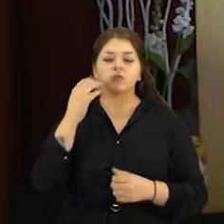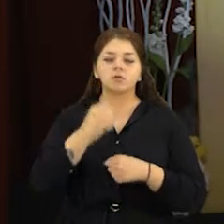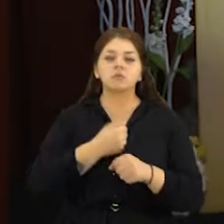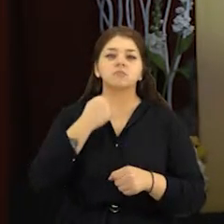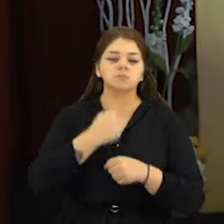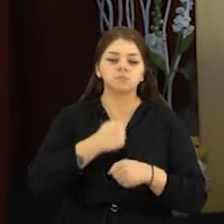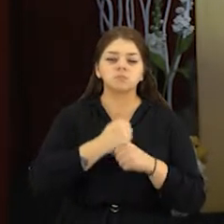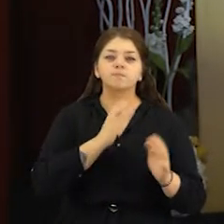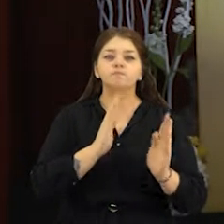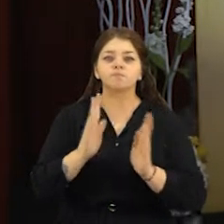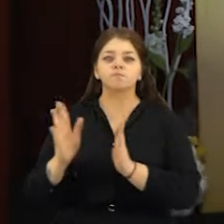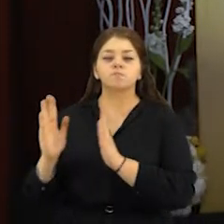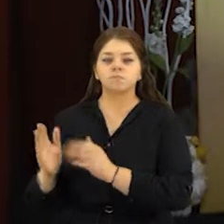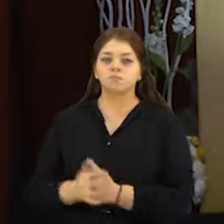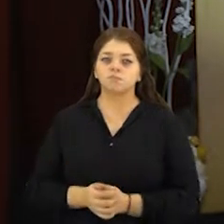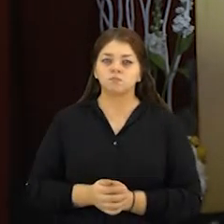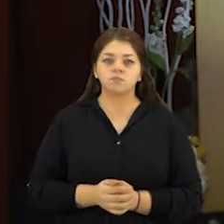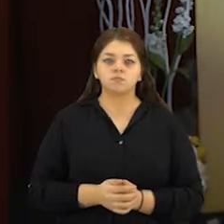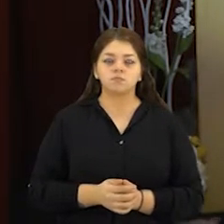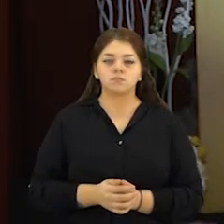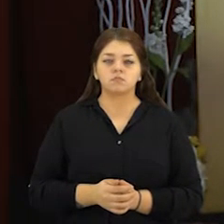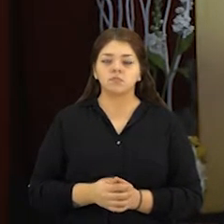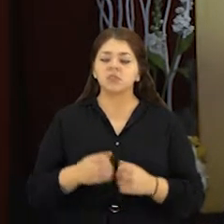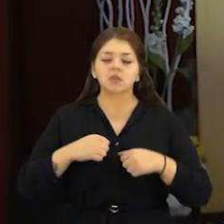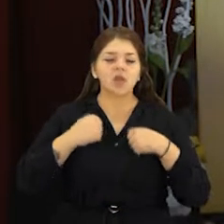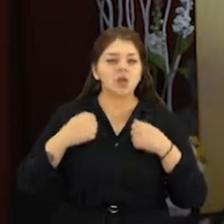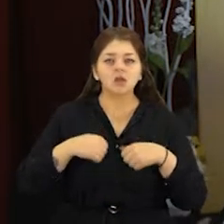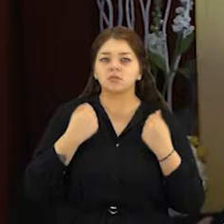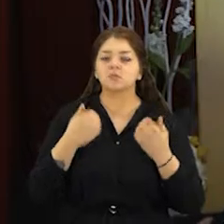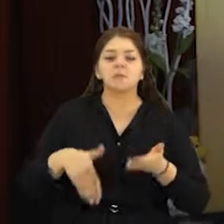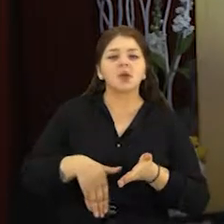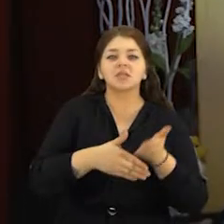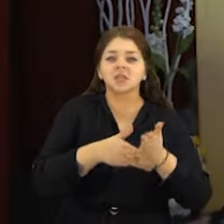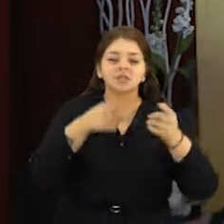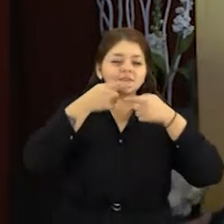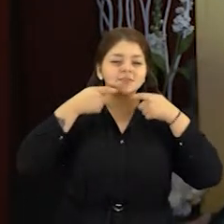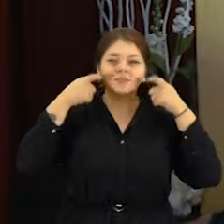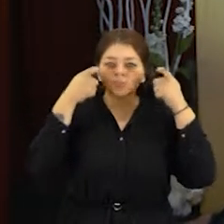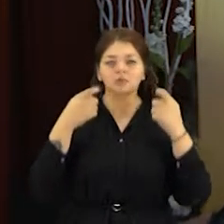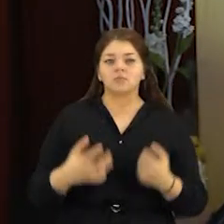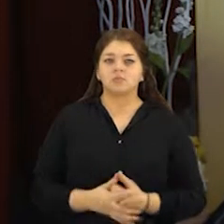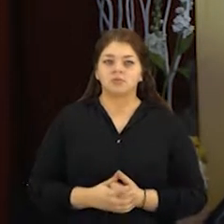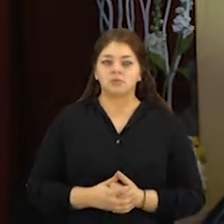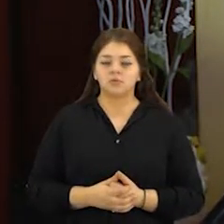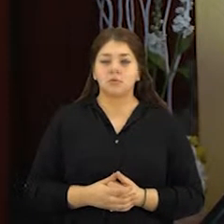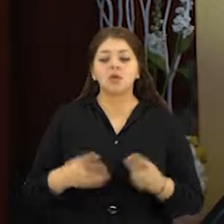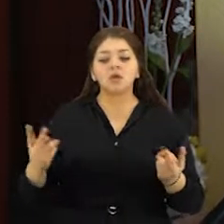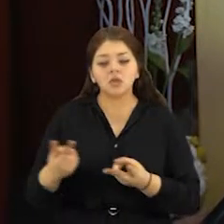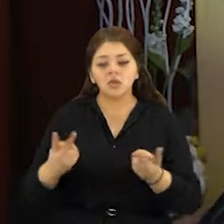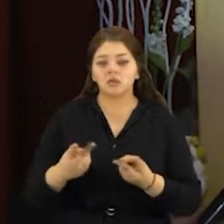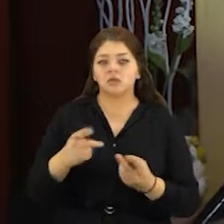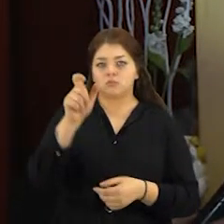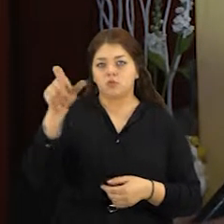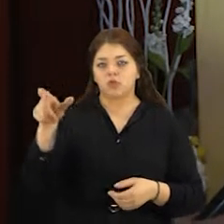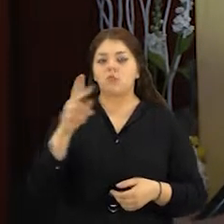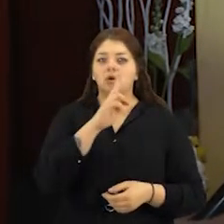nusiklus darbas ir įsipareigojoti dar labiau, turbūt padėti ir šipsuotis visam pasauliu, todėl, kad reikia to